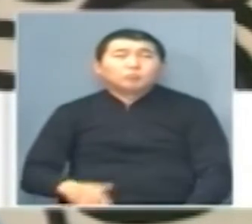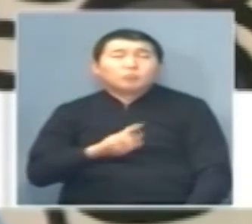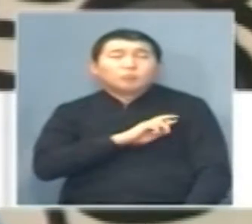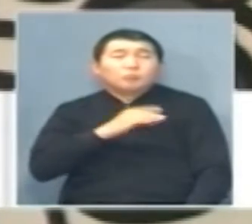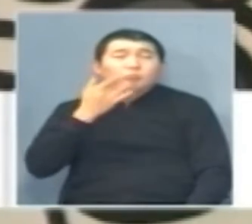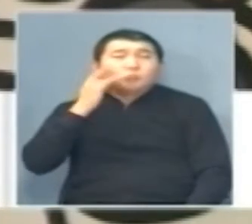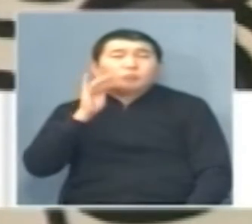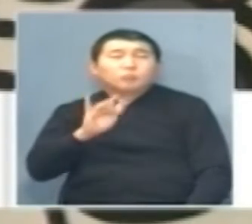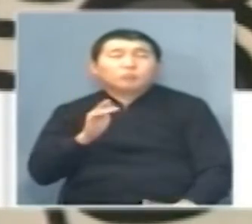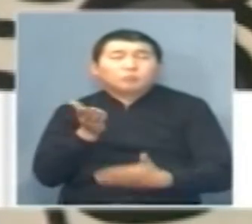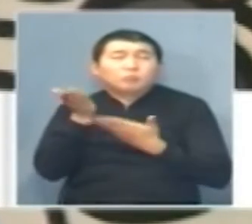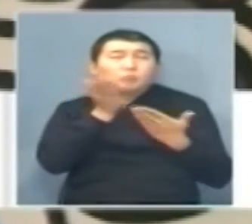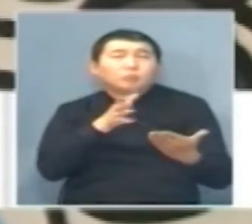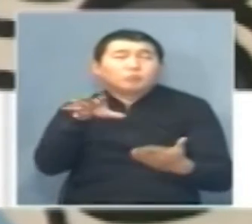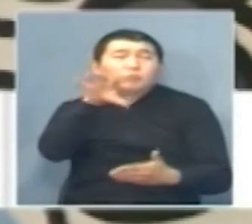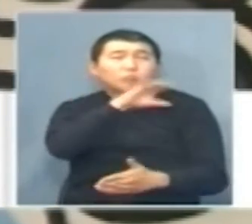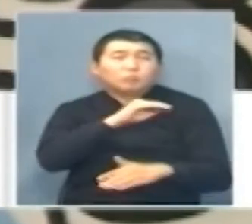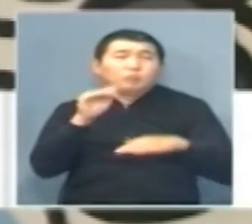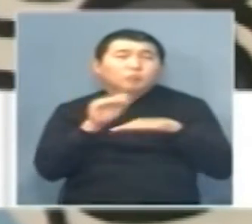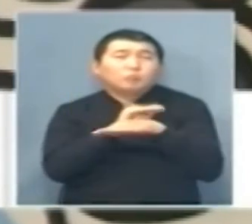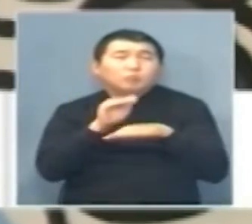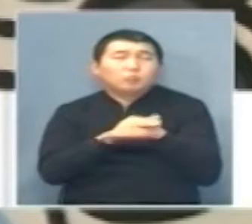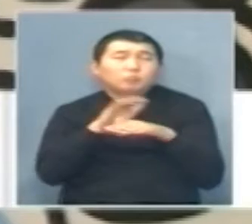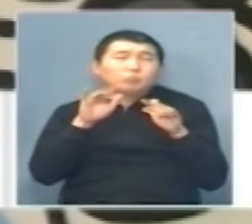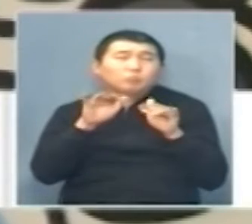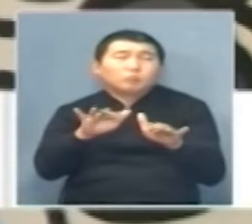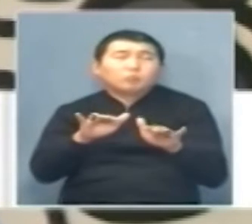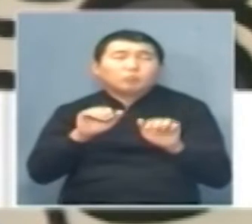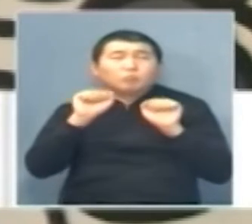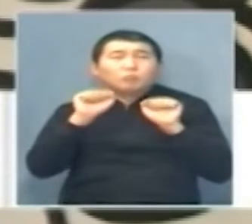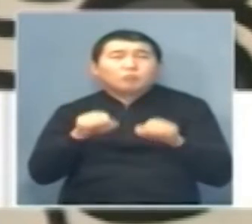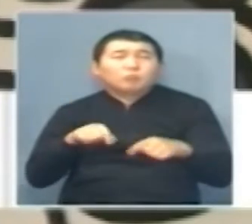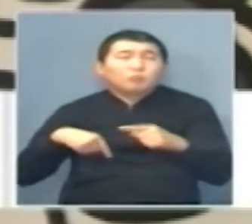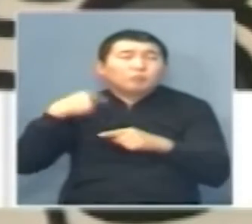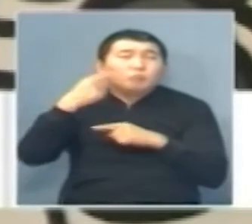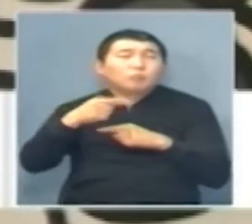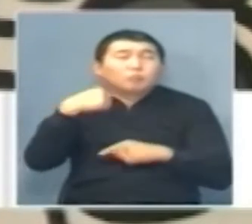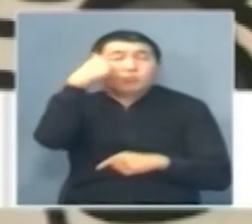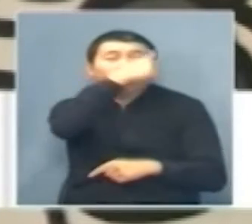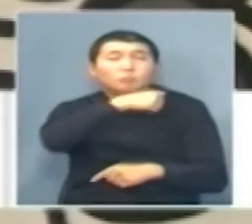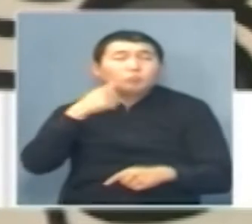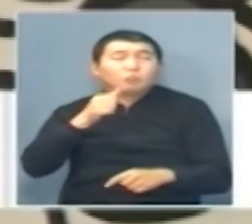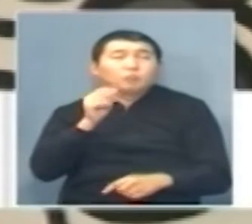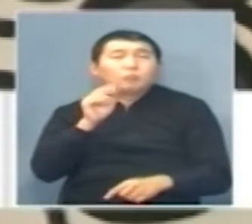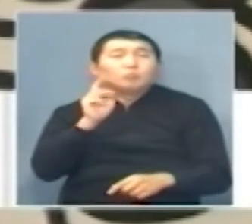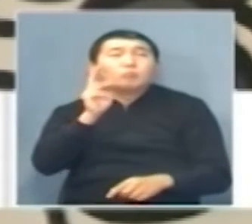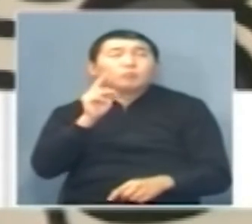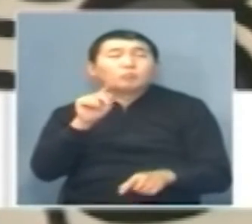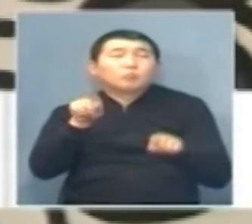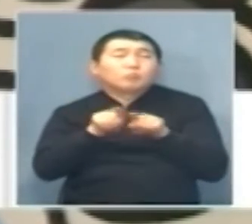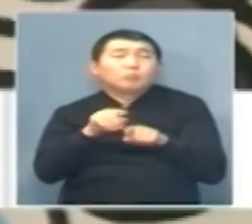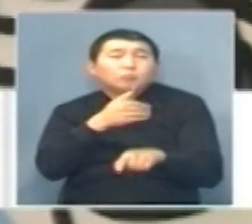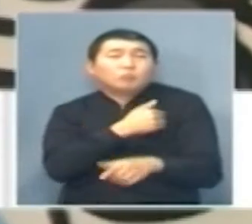благим действиям, и, возможно, на следующий год кто-то тоже захочет участвовать в этой